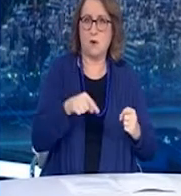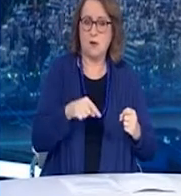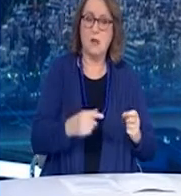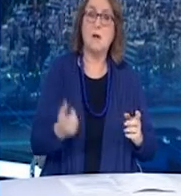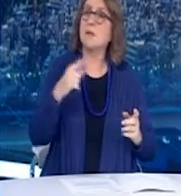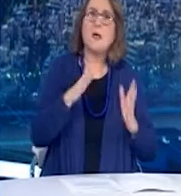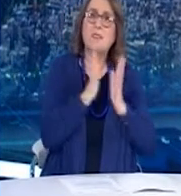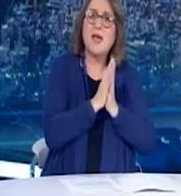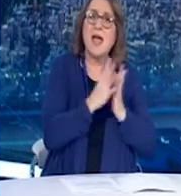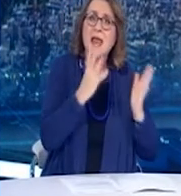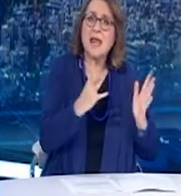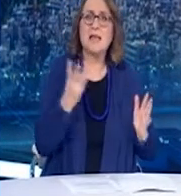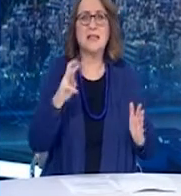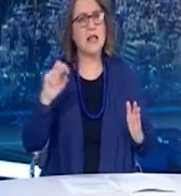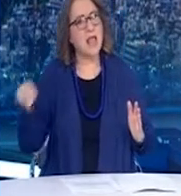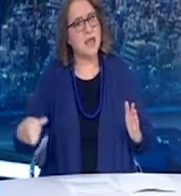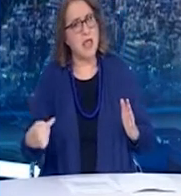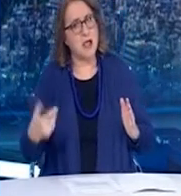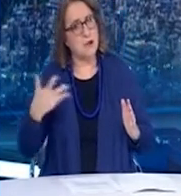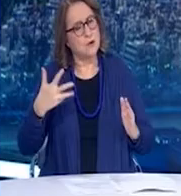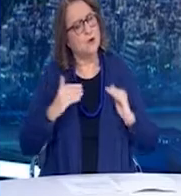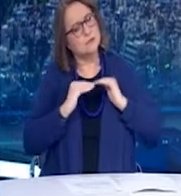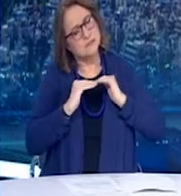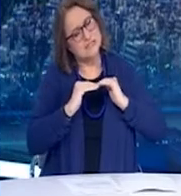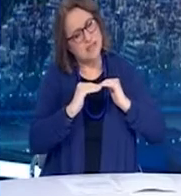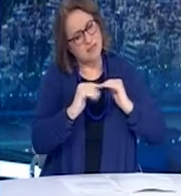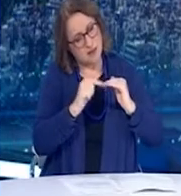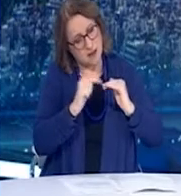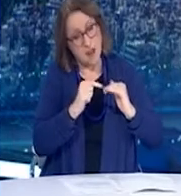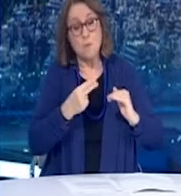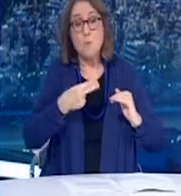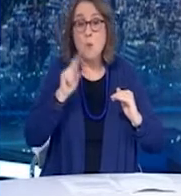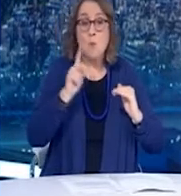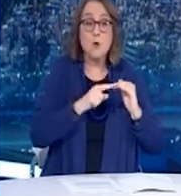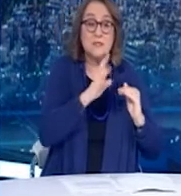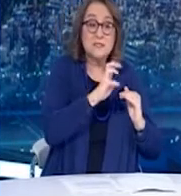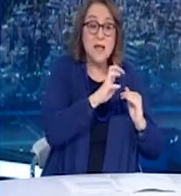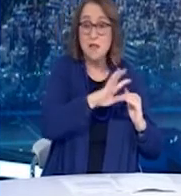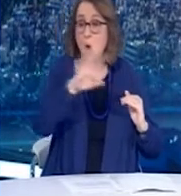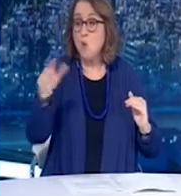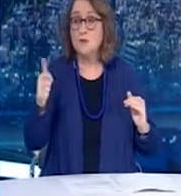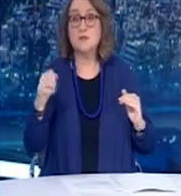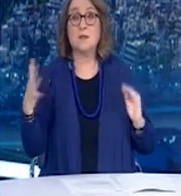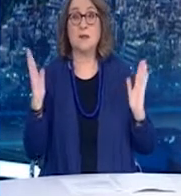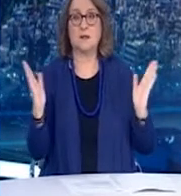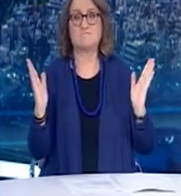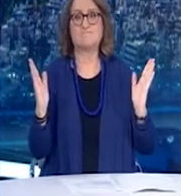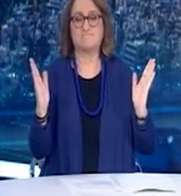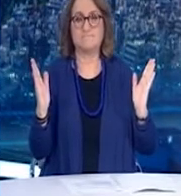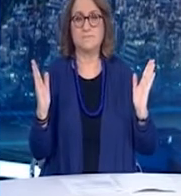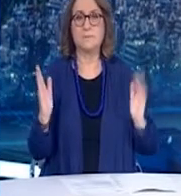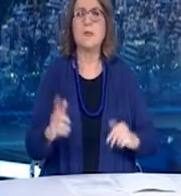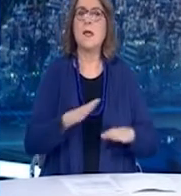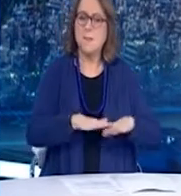39 που δείχνει σημεία σταθεροποίησης στα αναμενόμενα για τον πληθυσμό επίπεδα. Η ηλικιακή ομάδα των παιδιών εξακολουθεί να